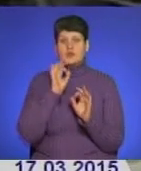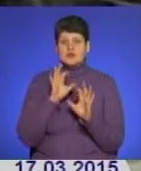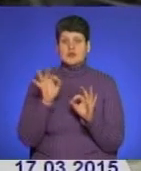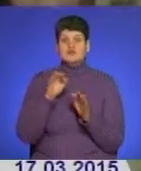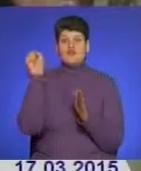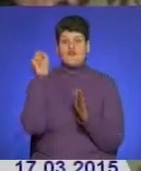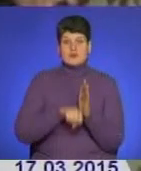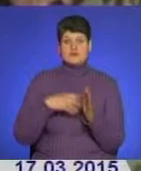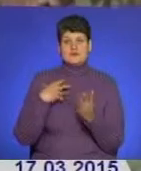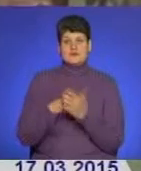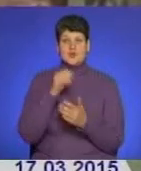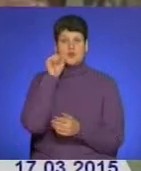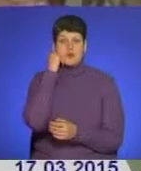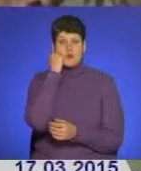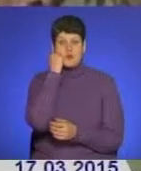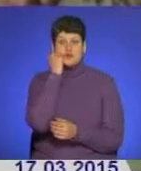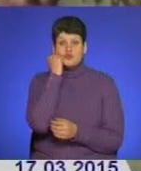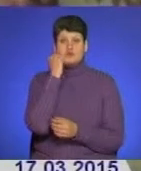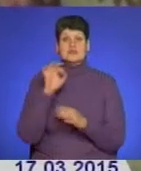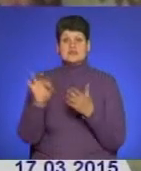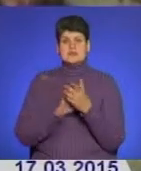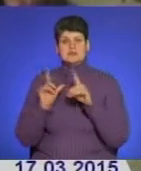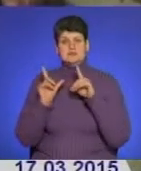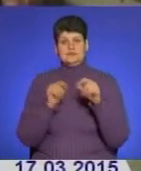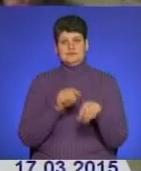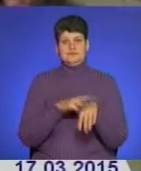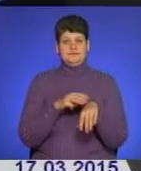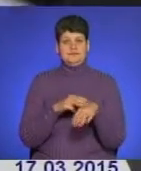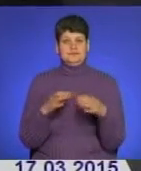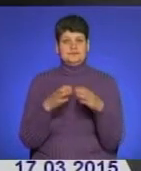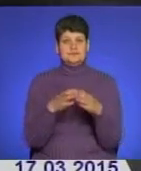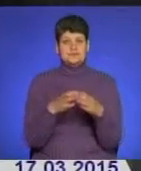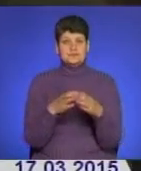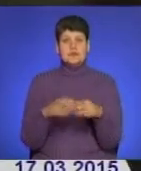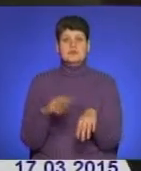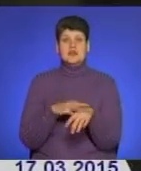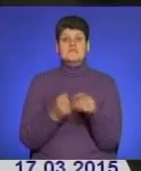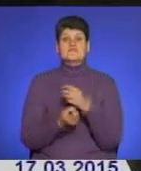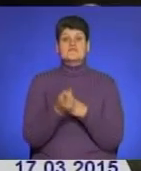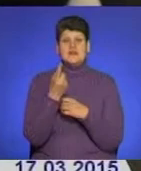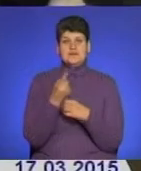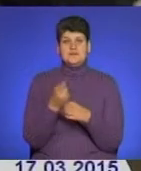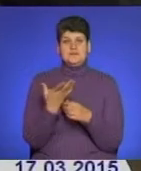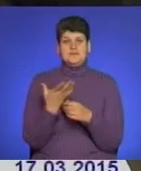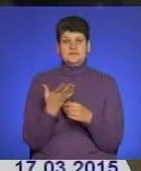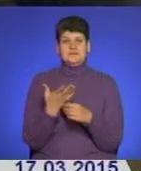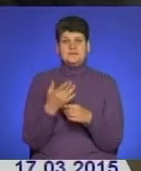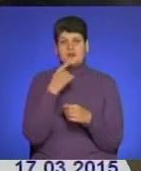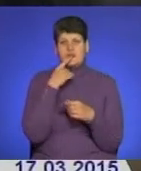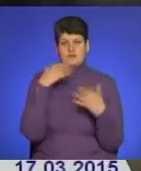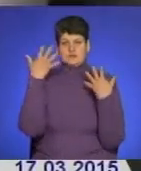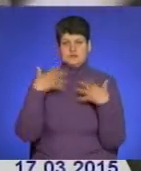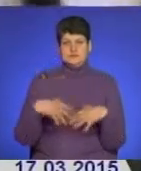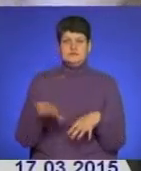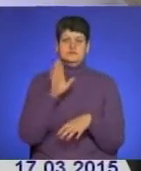свою бабусю. На місце події одразу виїхала слідчо-оперативна група. Правоохоронці виявили закривавлене тіло господині в оселі.